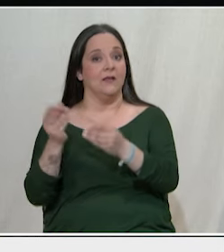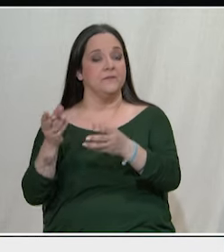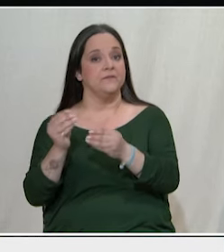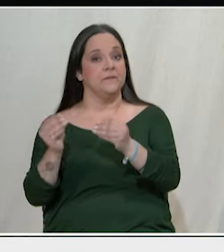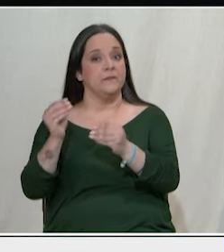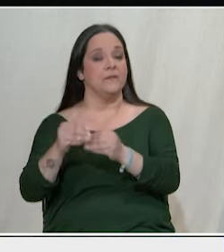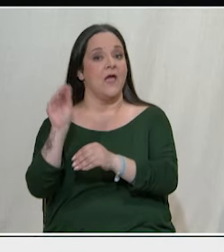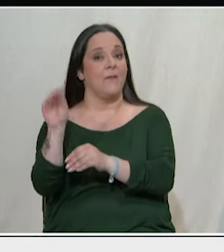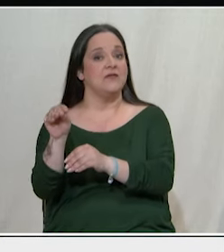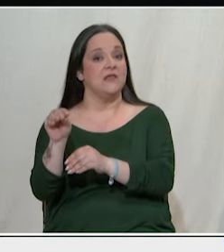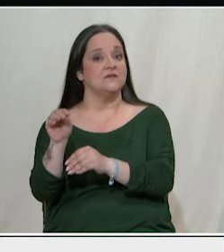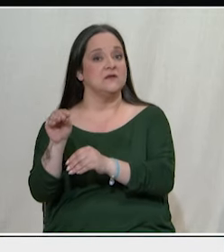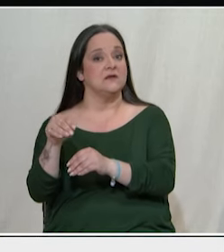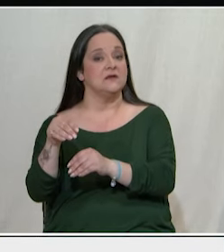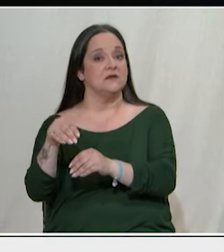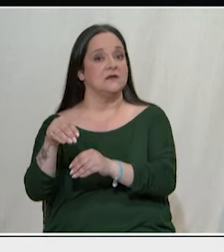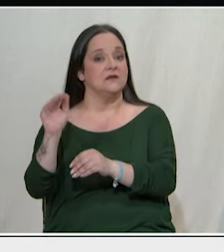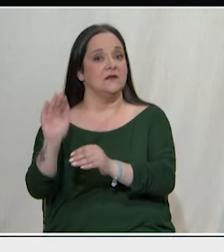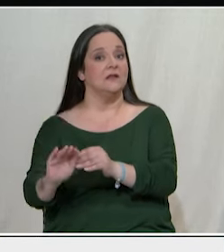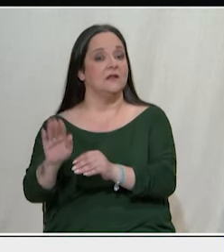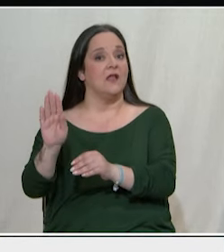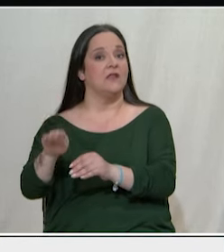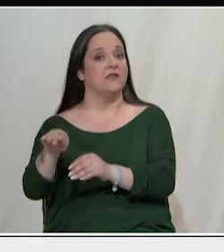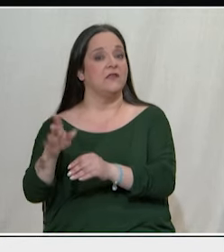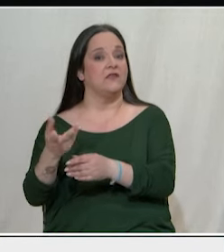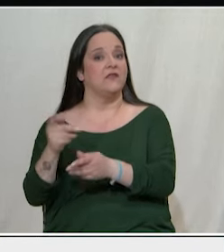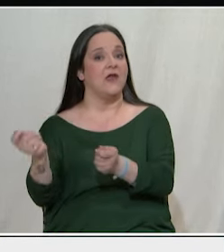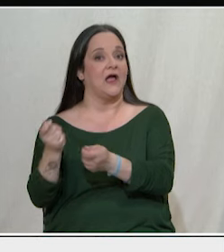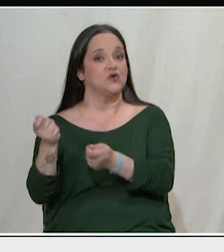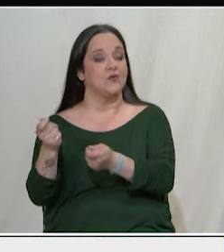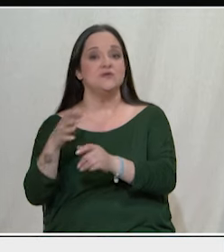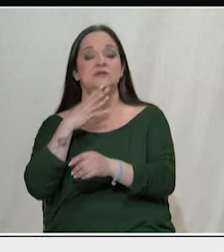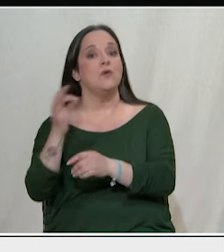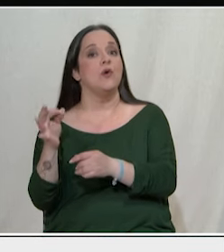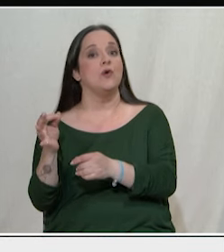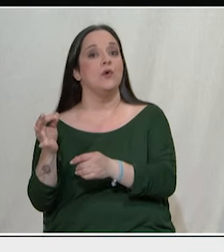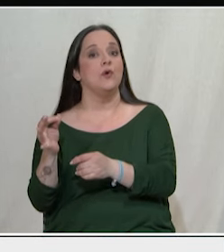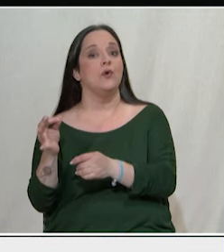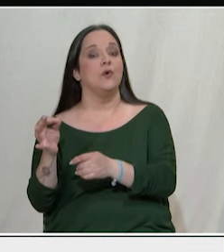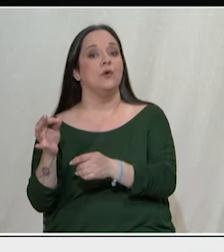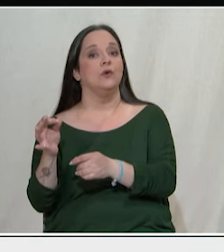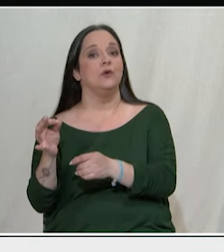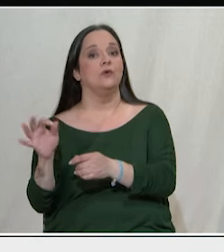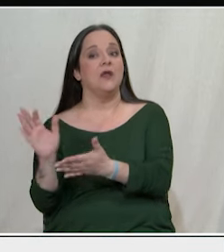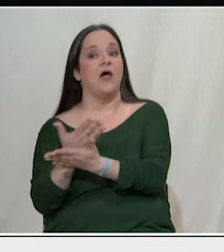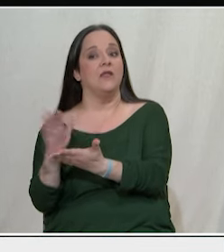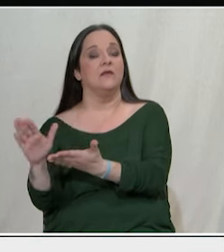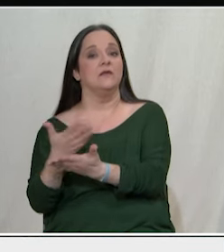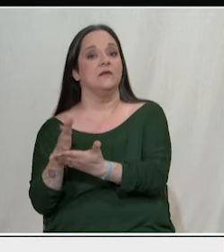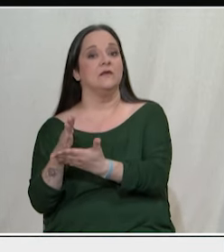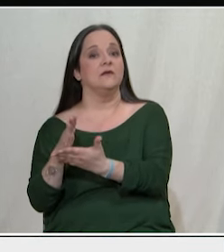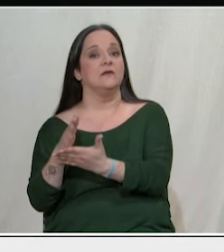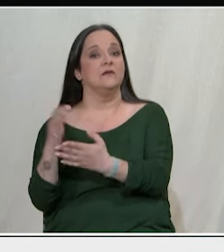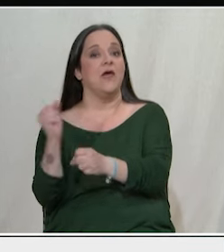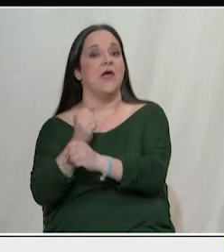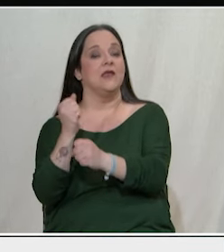πολίτες και εργαζόμενοι δεύτερης κατηγορίας προκειμένου όχι για κανένα άλλο λόγο για να διαιρείται και να χτυπιέται το εργατικό